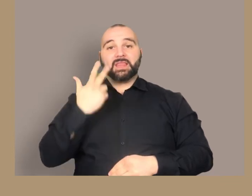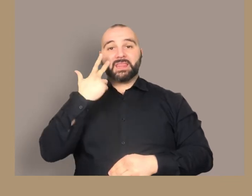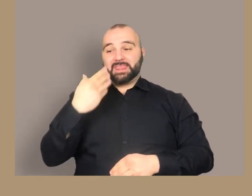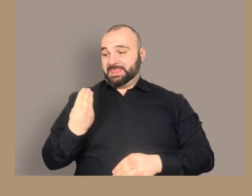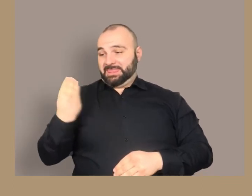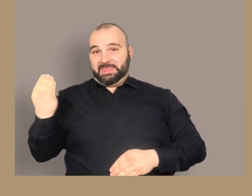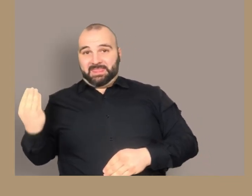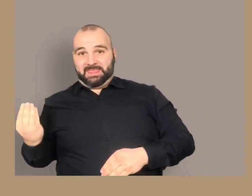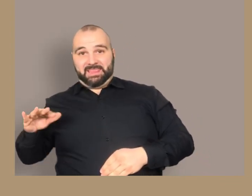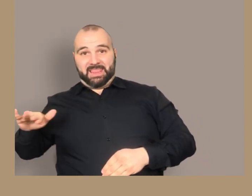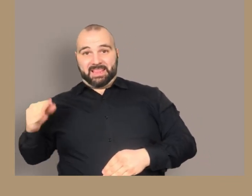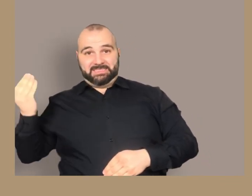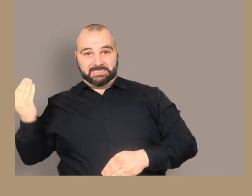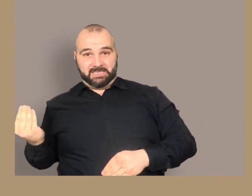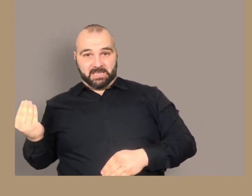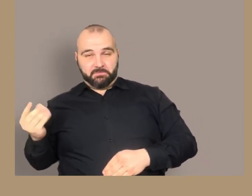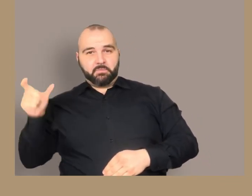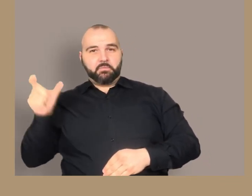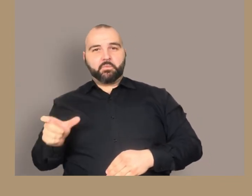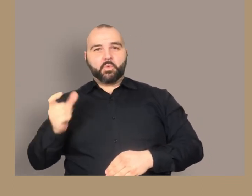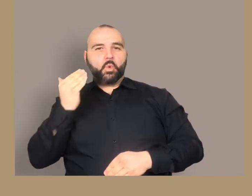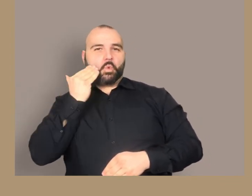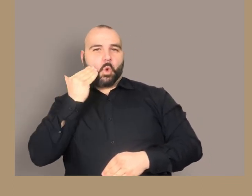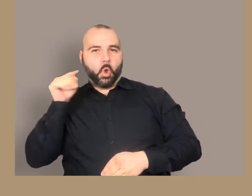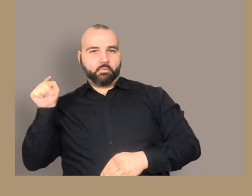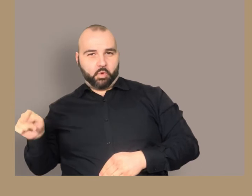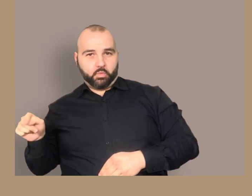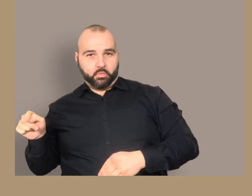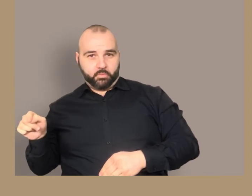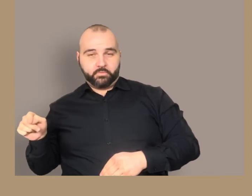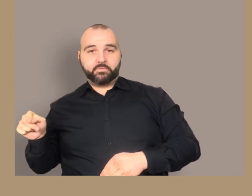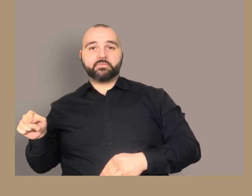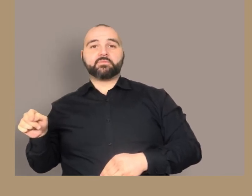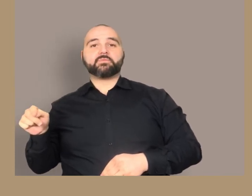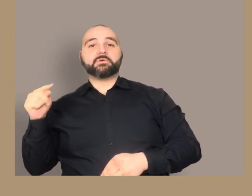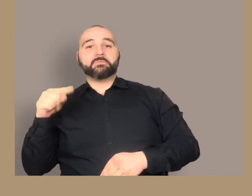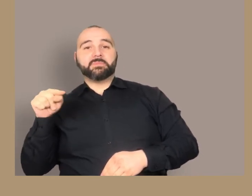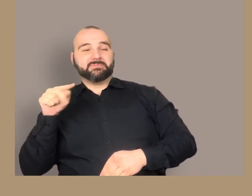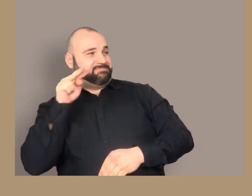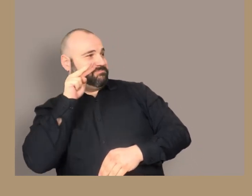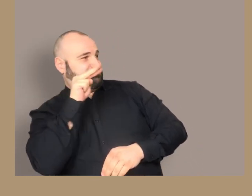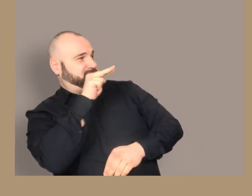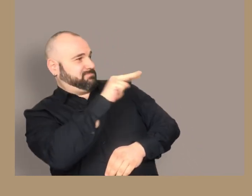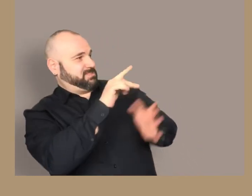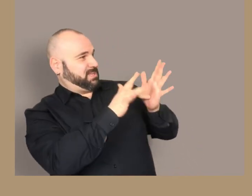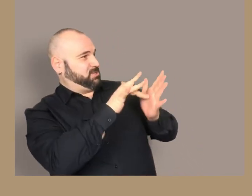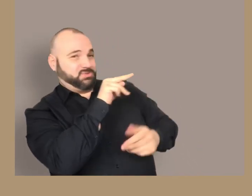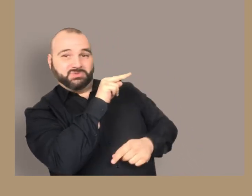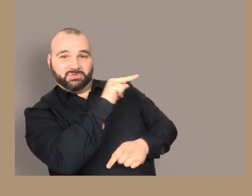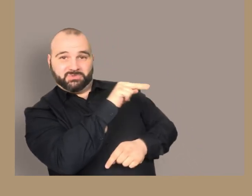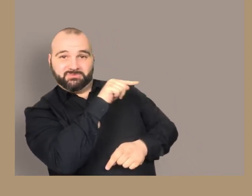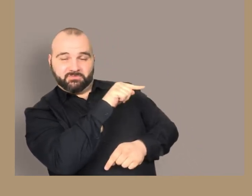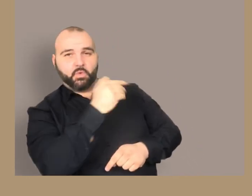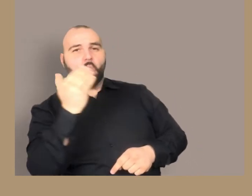percosse subite. Mantegna rappresenta con attenzione i dettagli anatomici, la